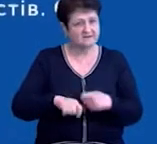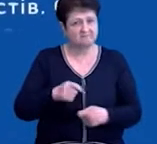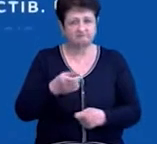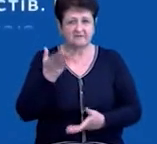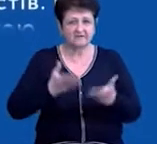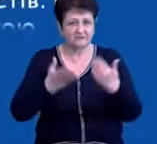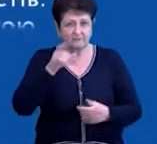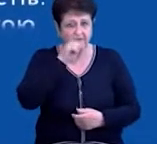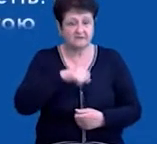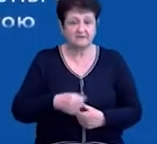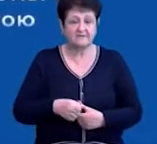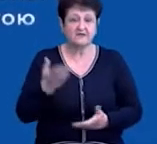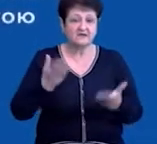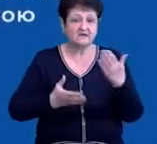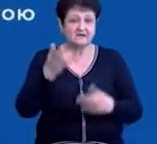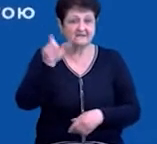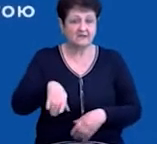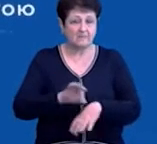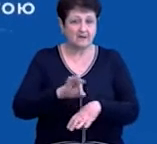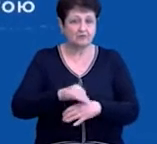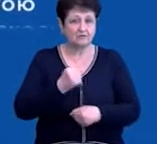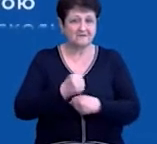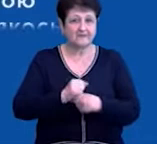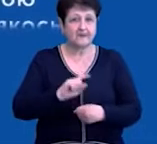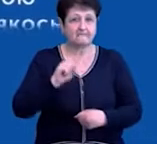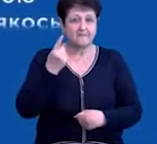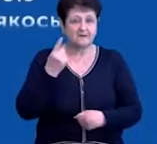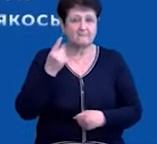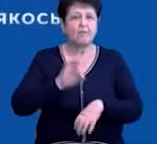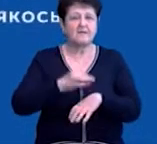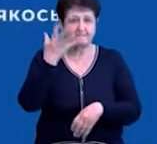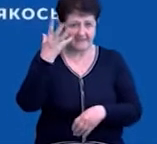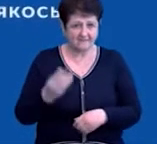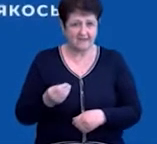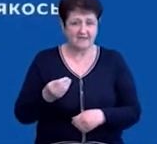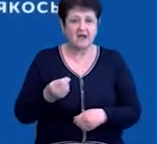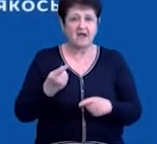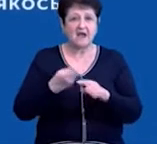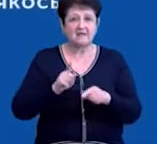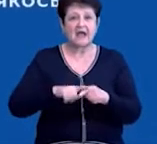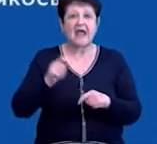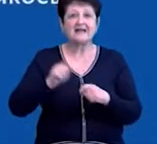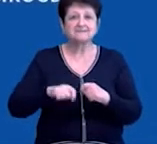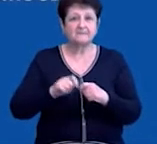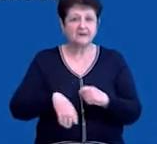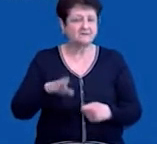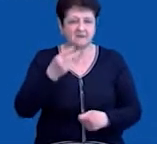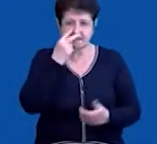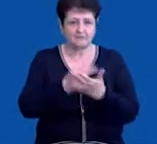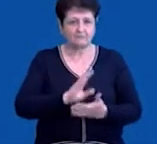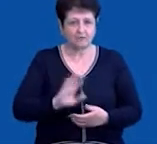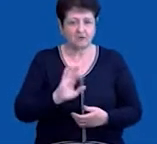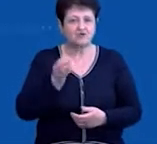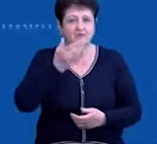І, опять-таки, якщо больной зробить перші 5 дні, то експрес-система однозначно буде отрицателена. Моє